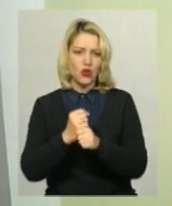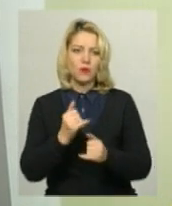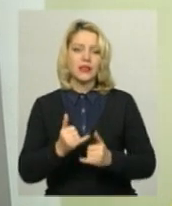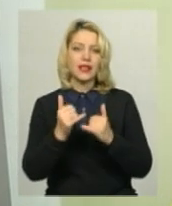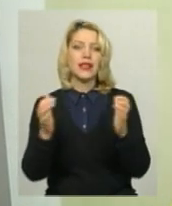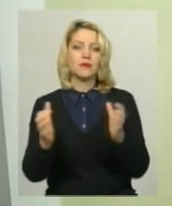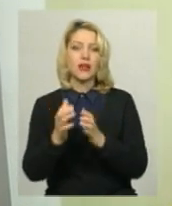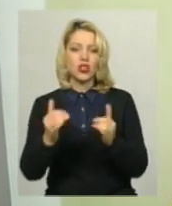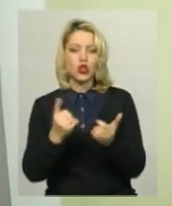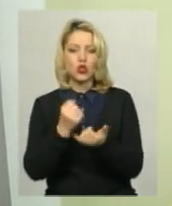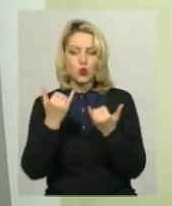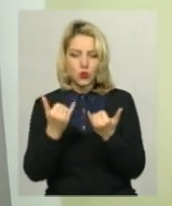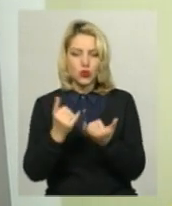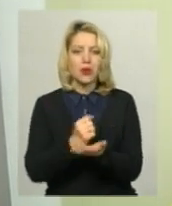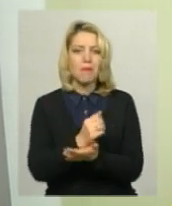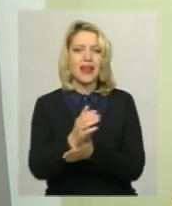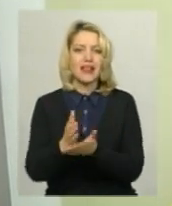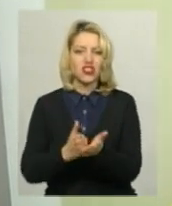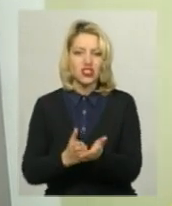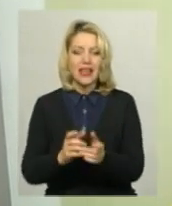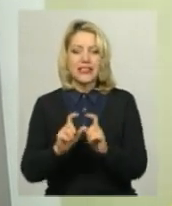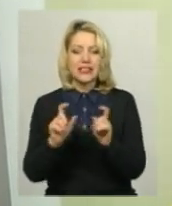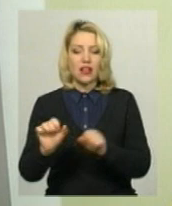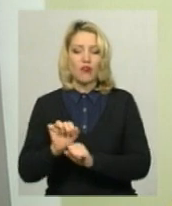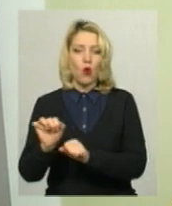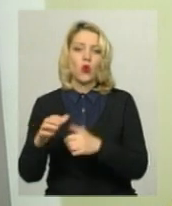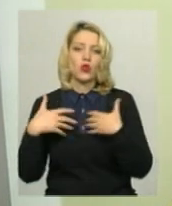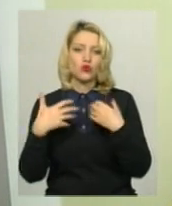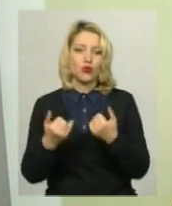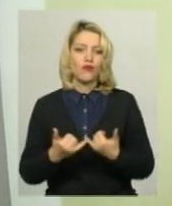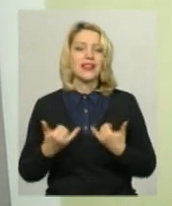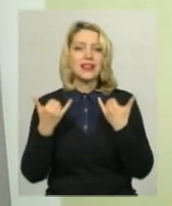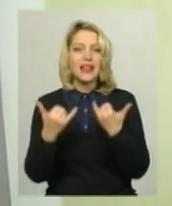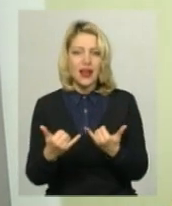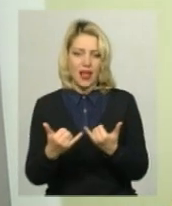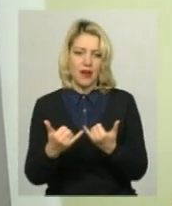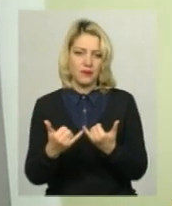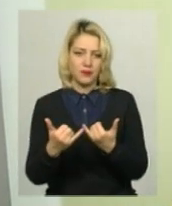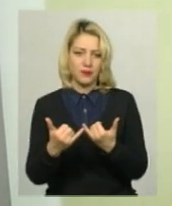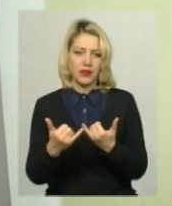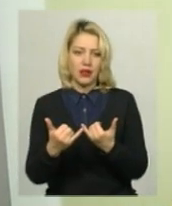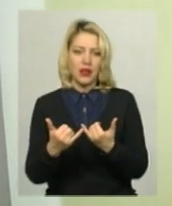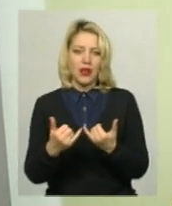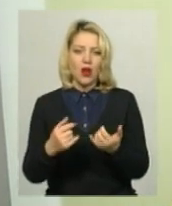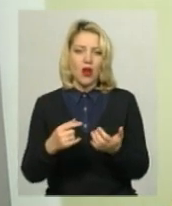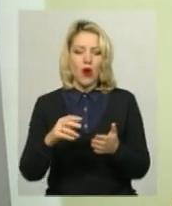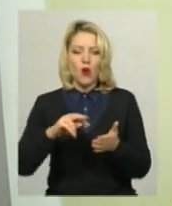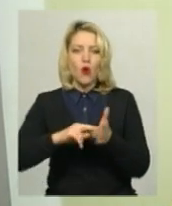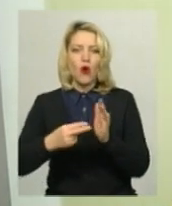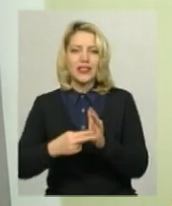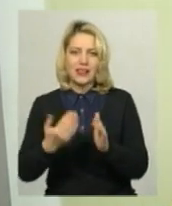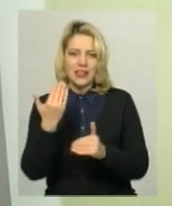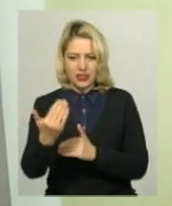існуючої мережі заходів охорони здоров'я, для уніфікації, координації їх